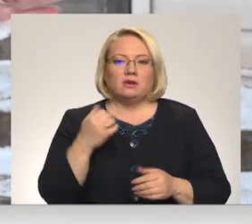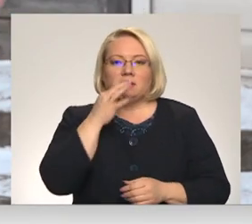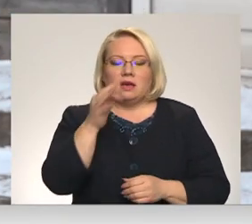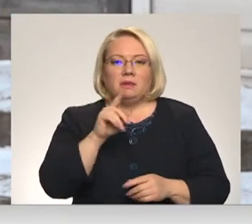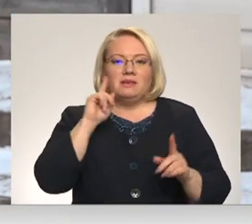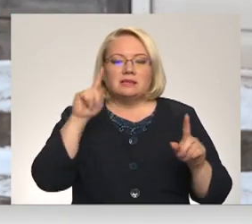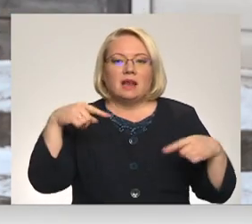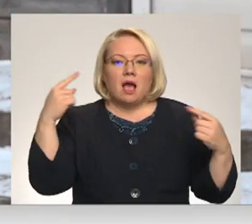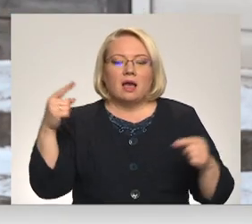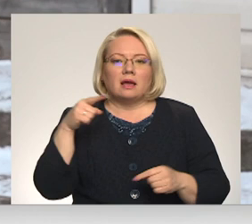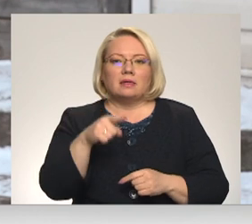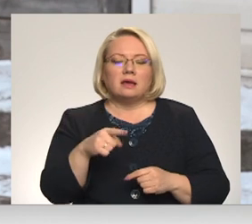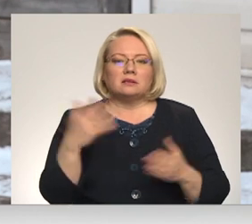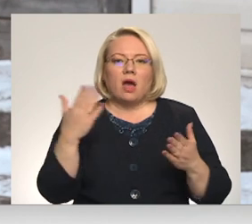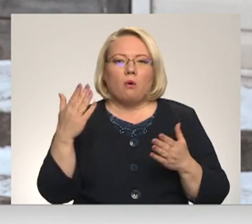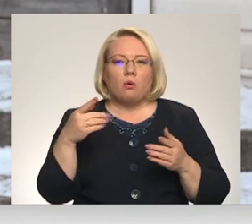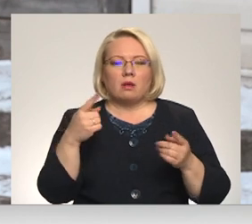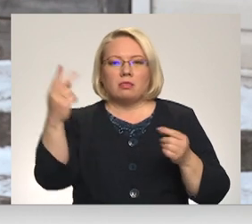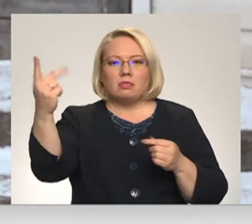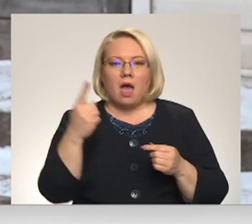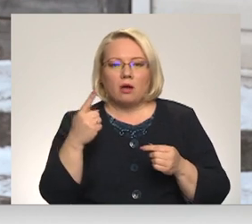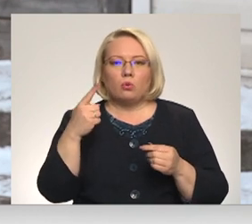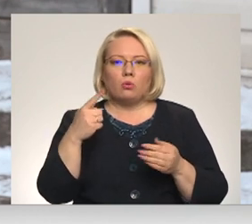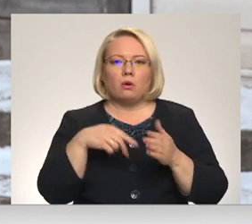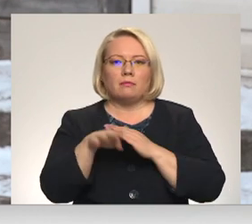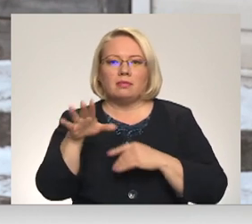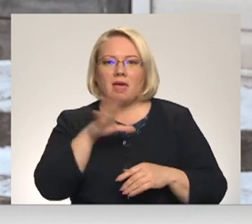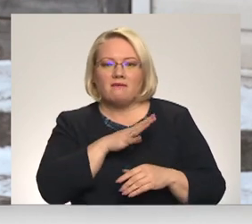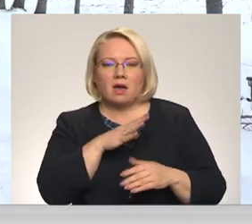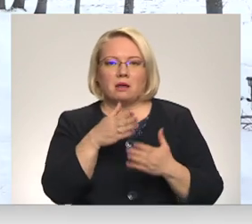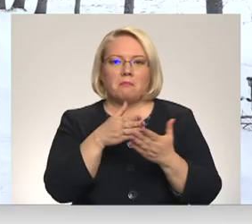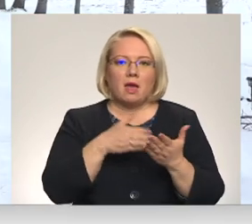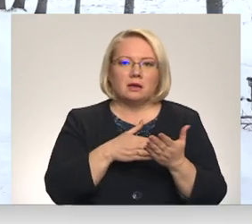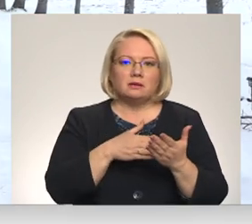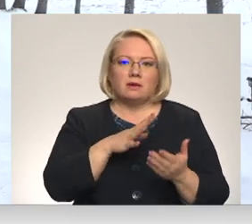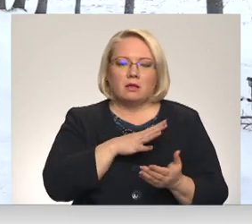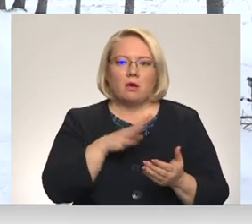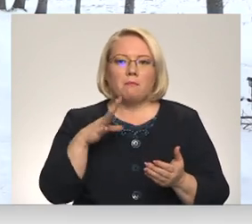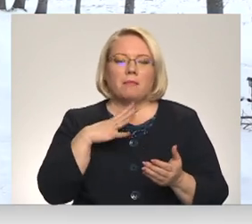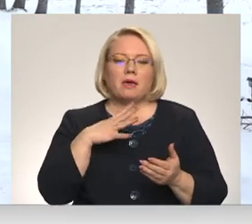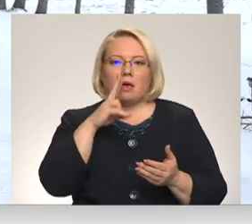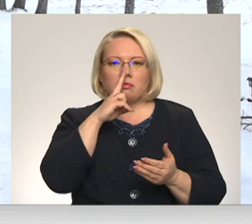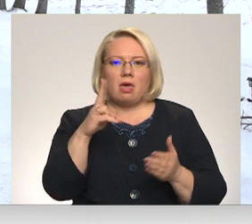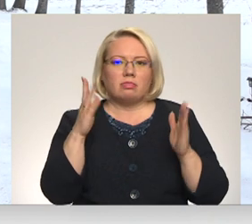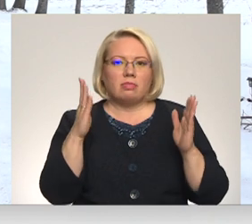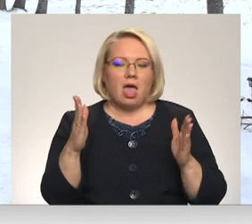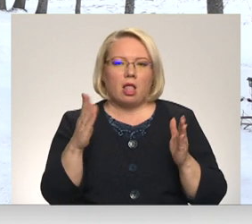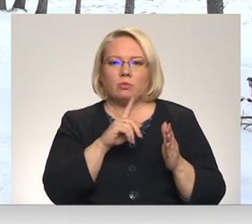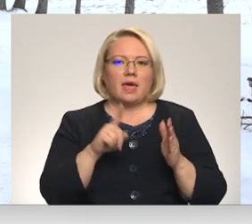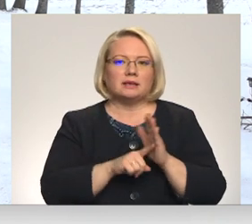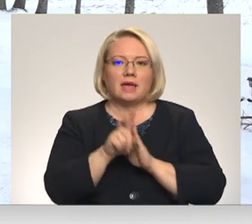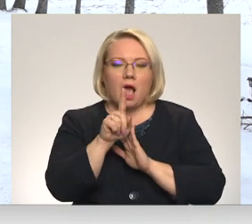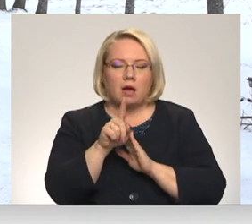viņš nāk, kaut kur ceļa galu, tur mēs ārā netiec, ne pēc maizes. Toreiz bija vairs vairākā nedēļa, mēs netiekam ārā.